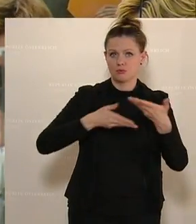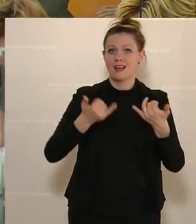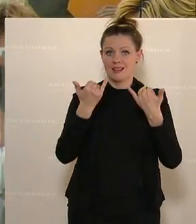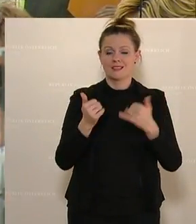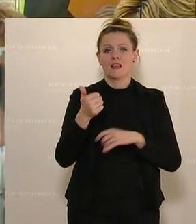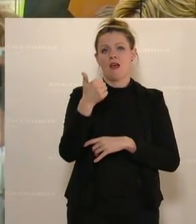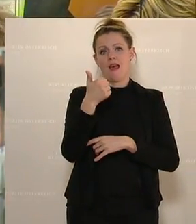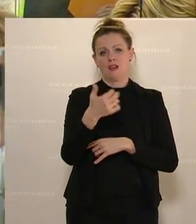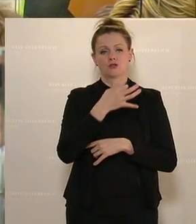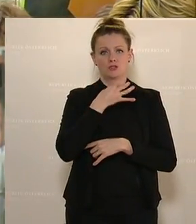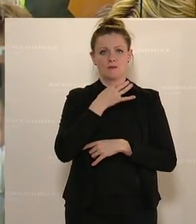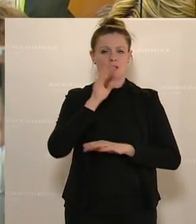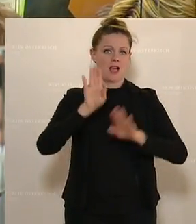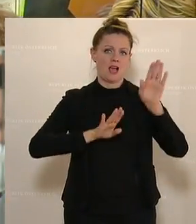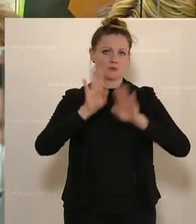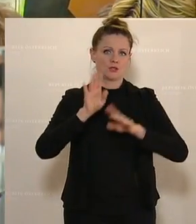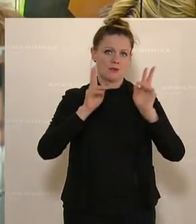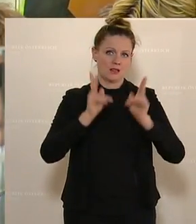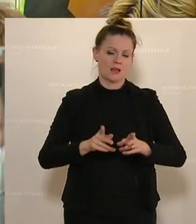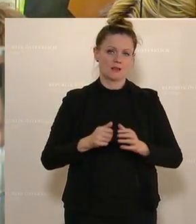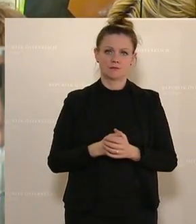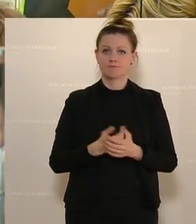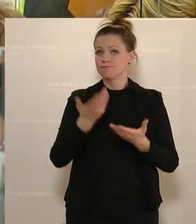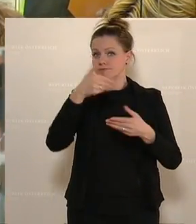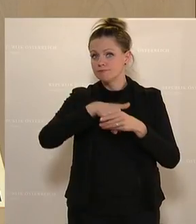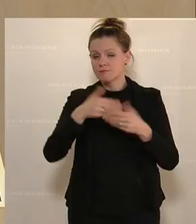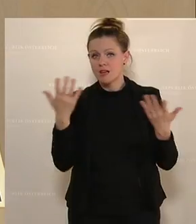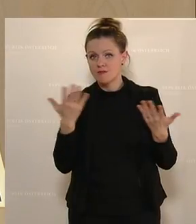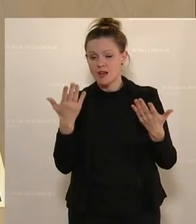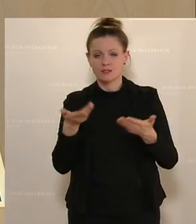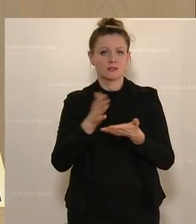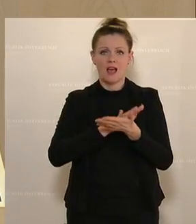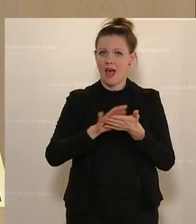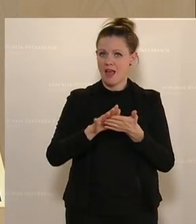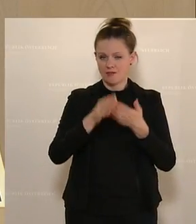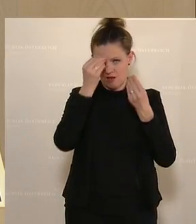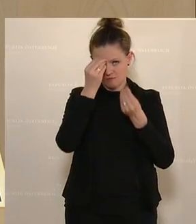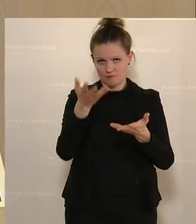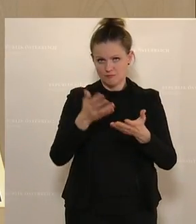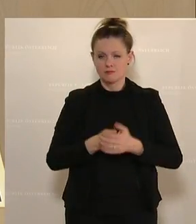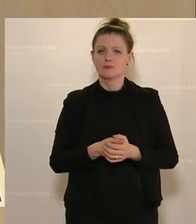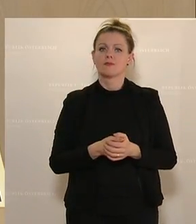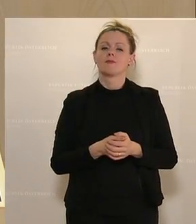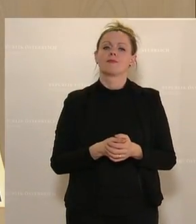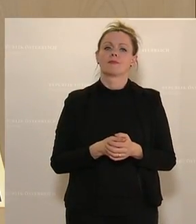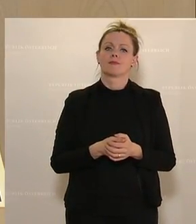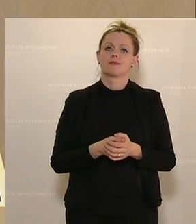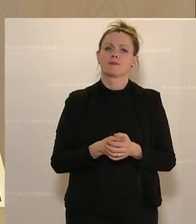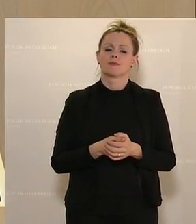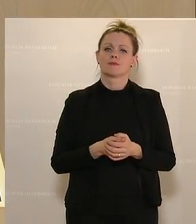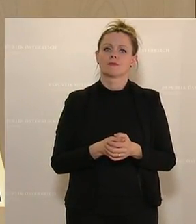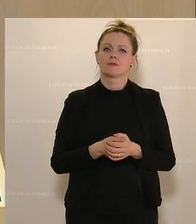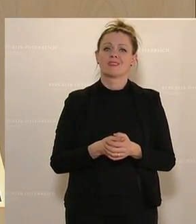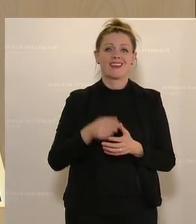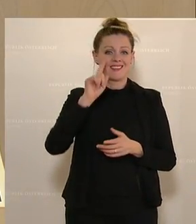einstimmig abzustimmen. Und worum geht es? Vereinfacht, es geht eben um diese Ermöglichung, dass man eben im gewohnten